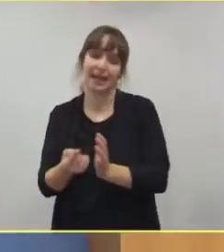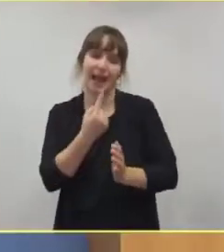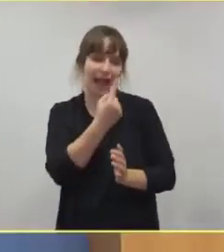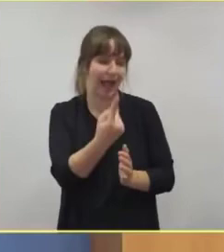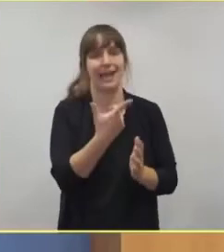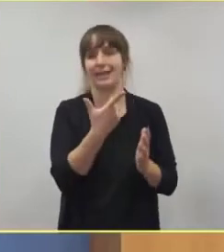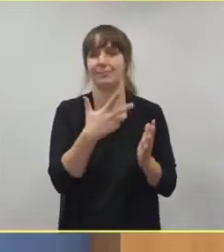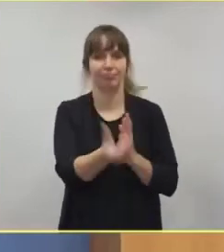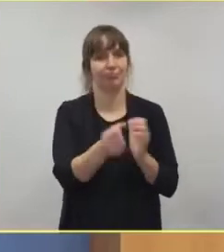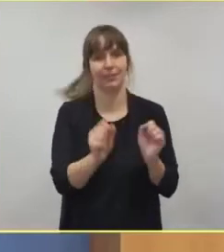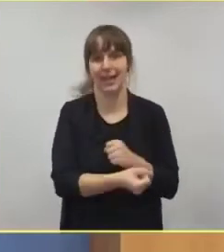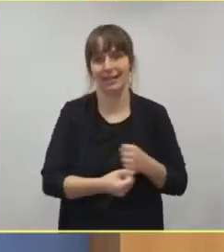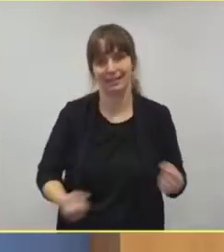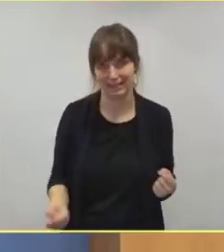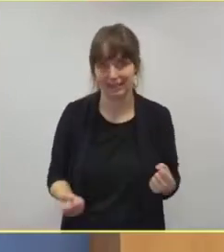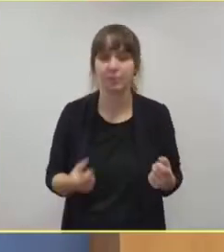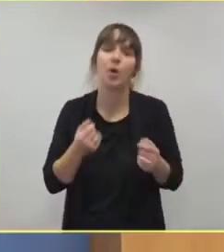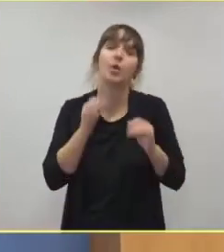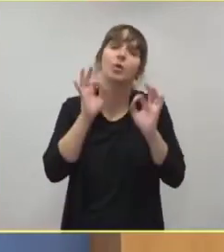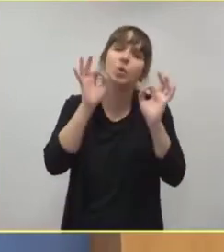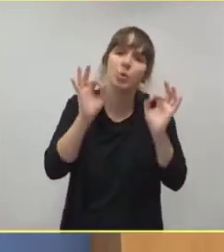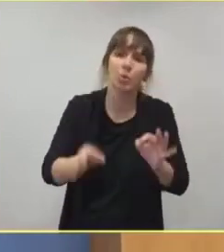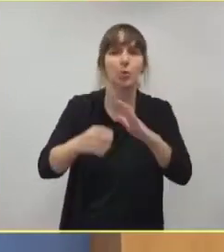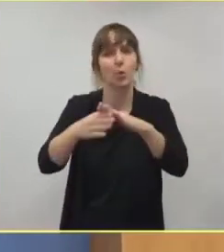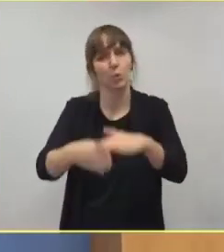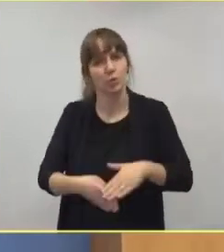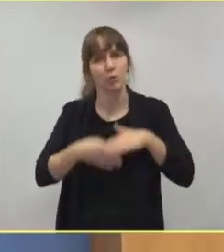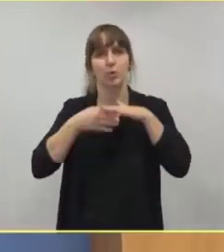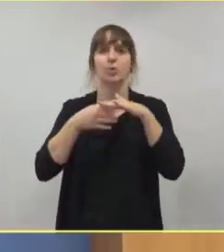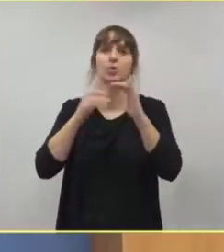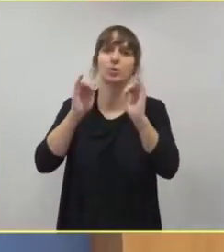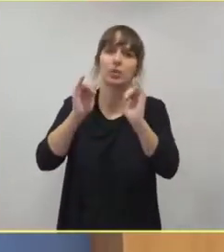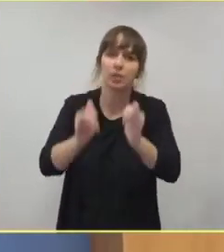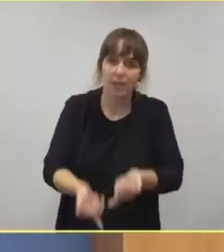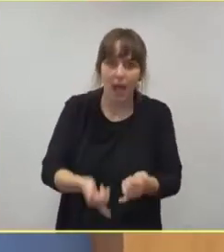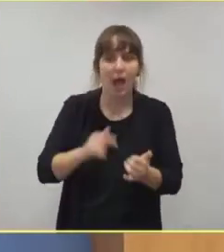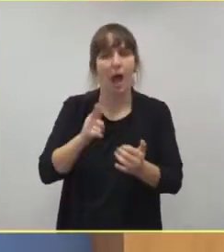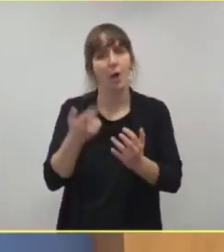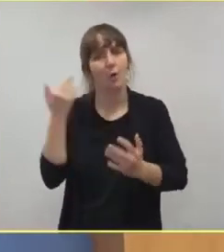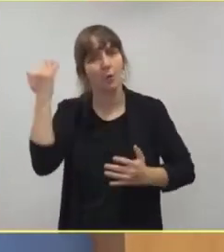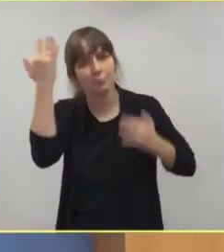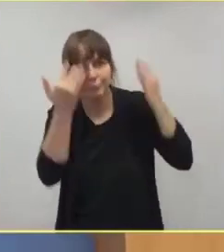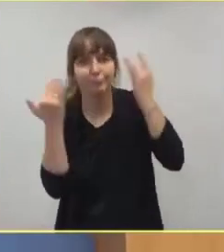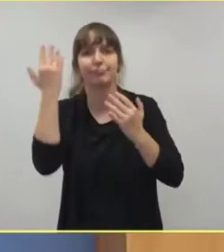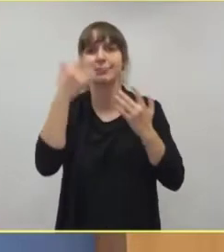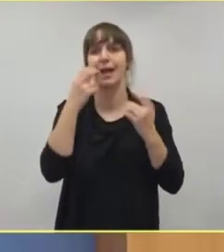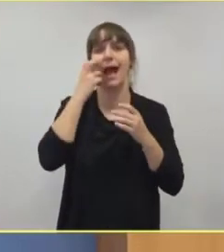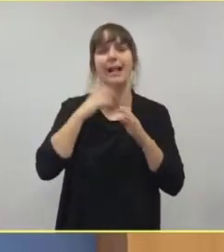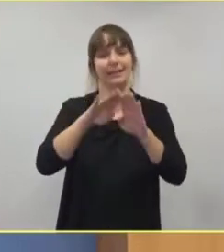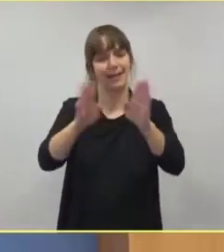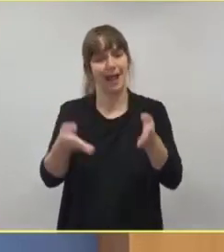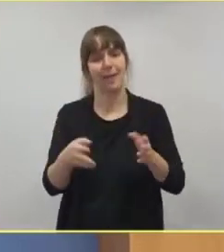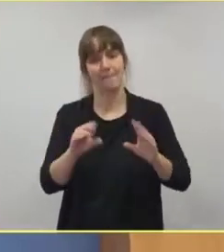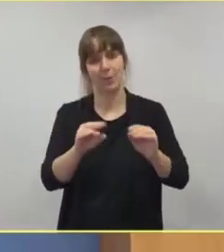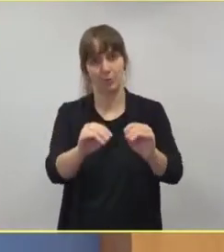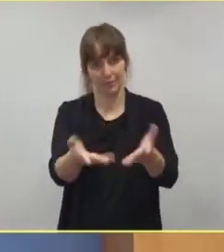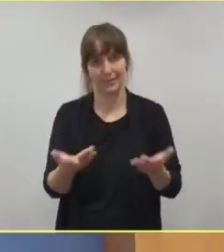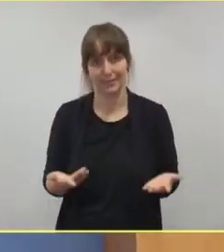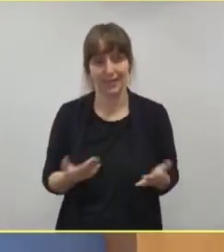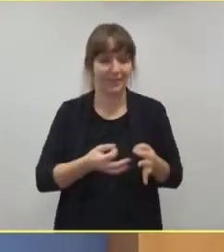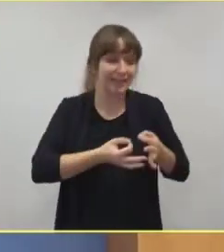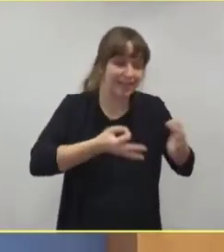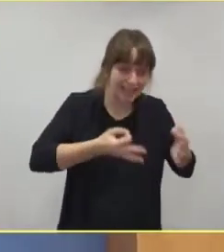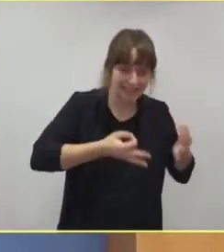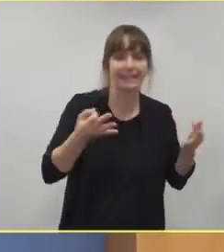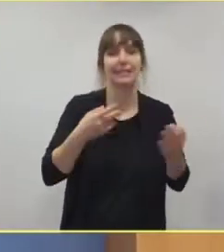Es ist ein gutes Hilfsmittel. Es wird ja auch über den Einsatz in Altenheimen gesprochen. Es ist besser als nichts. Sonst